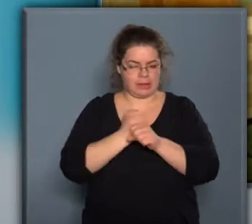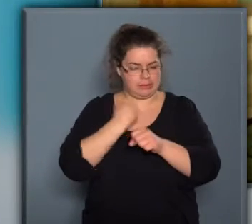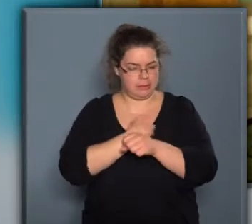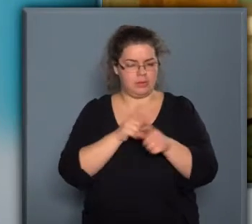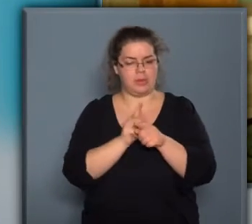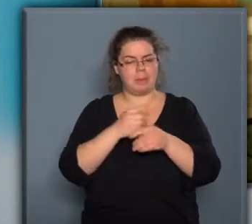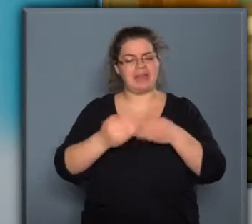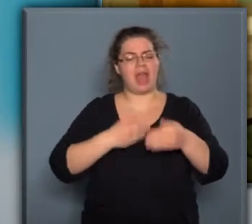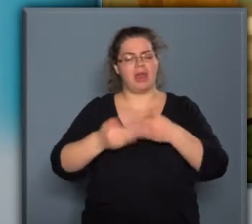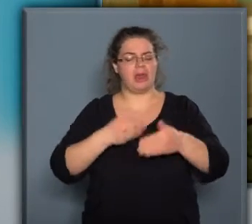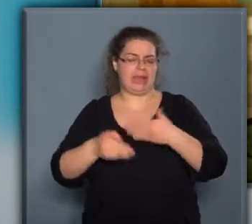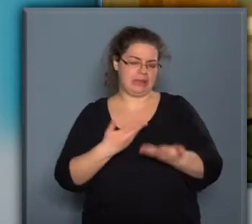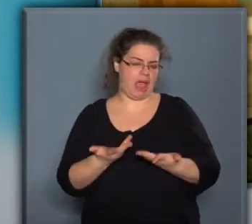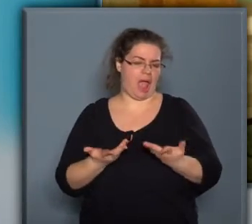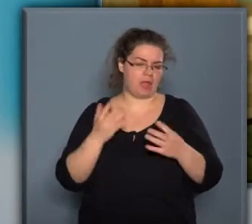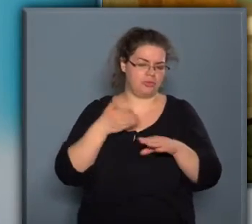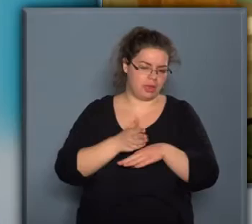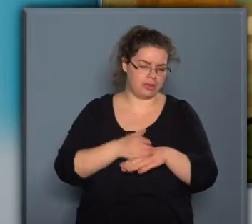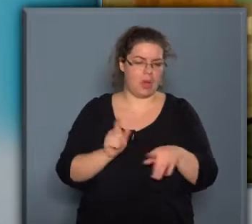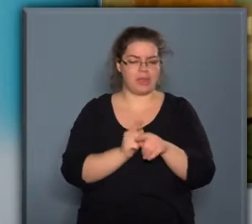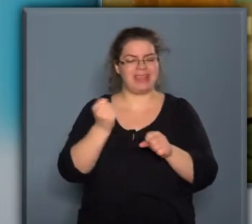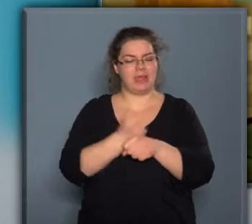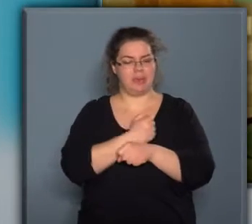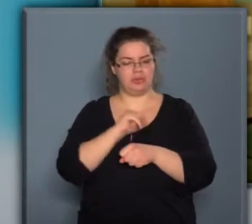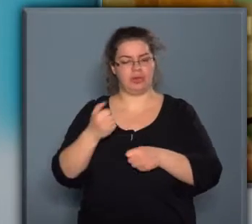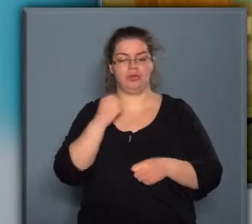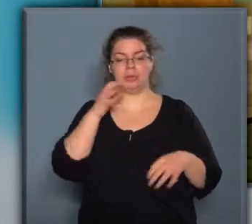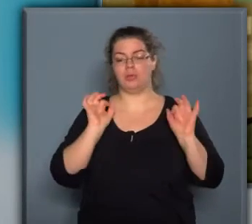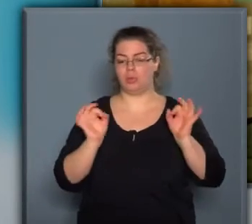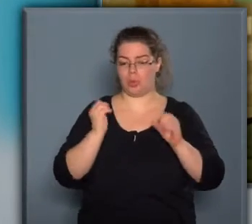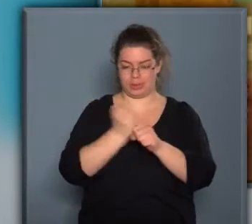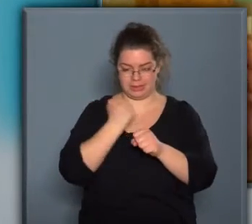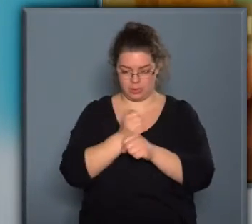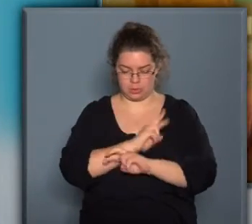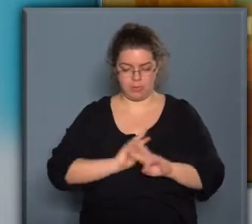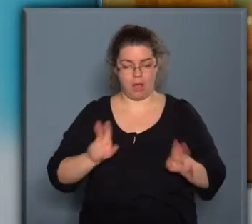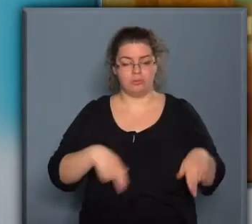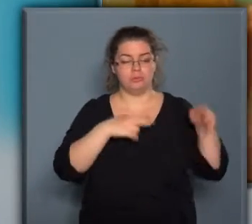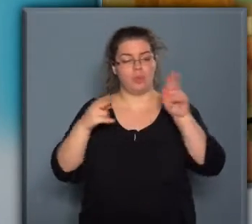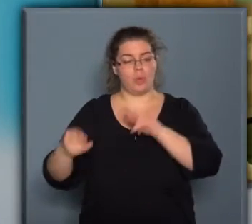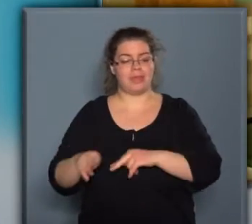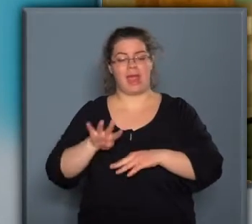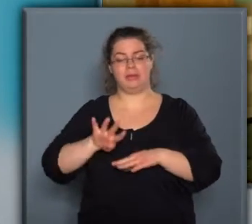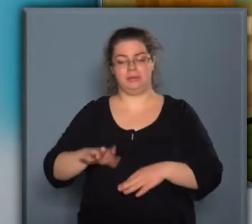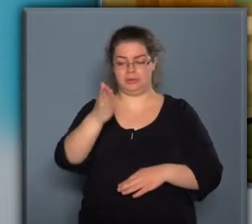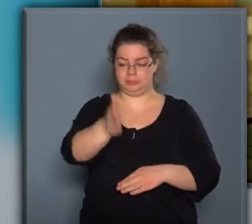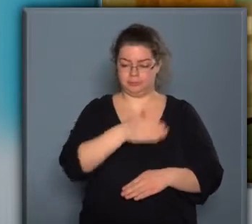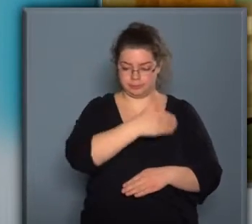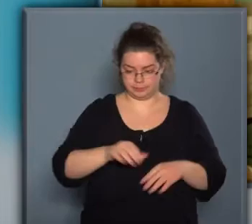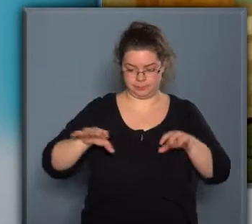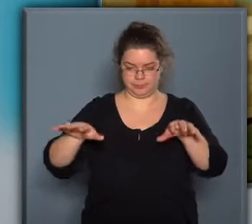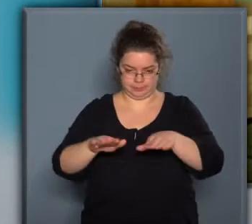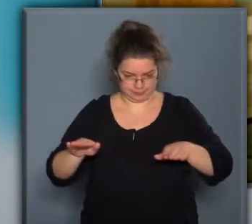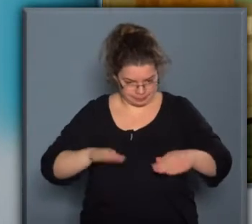dolgozni, olyan, mint a rétes tészta körülbelül olyan keménységű, és amikor jól ki van dolgozva, akkor utána négy felé kell szedni,